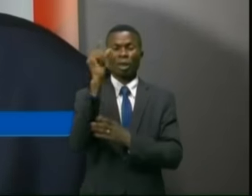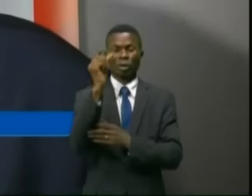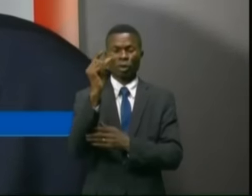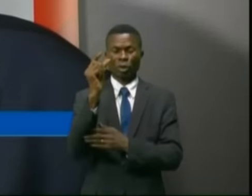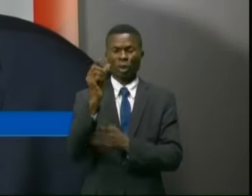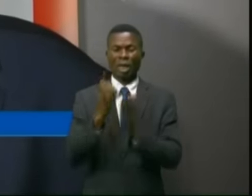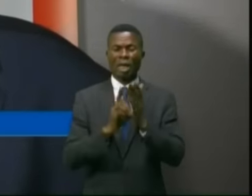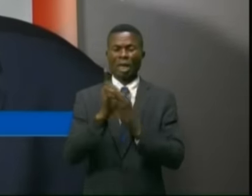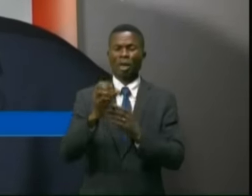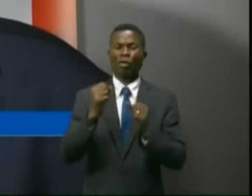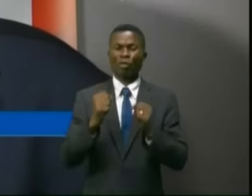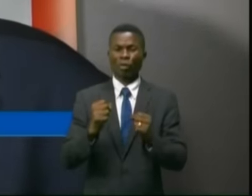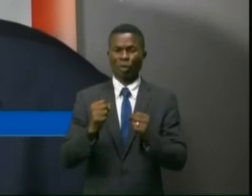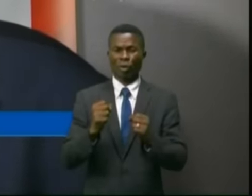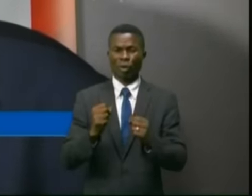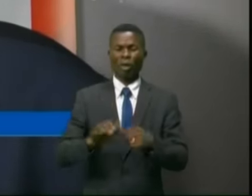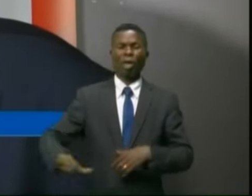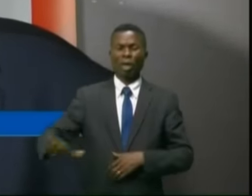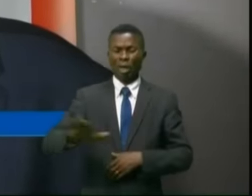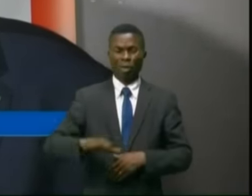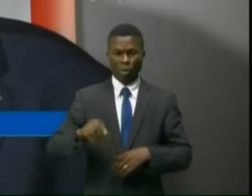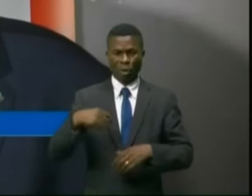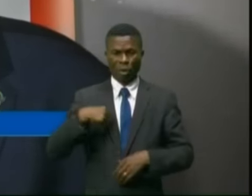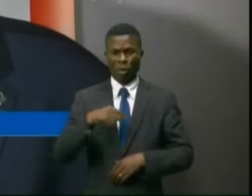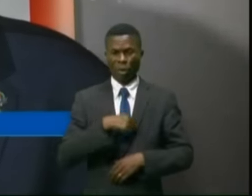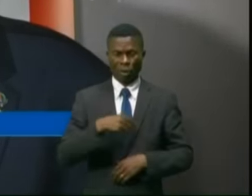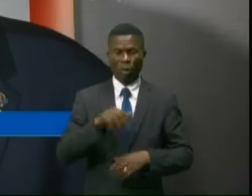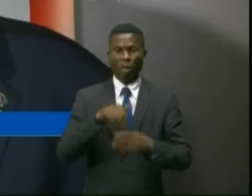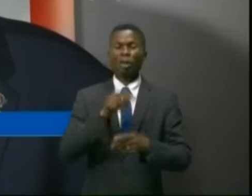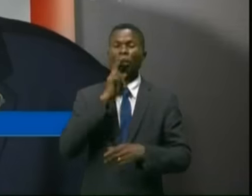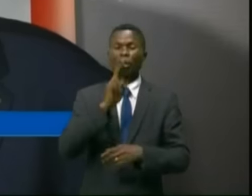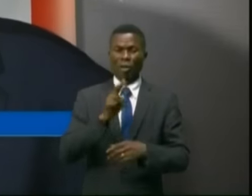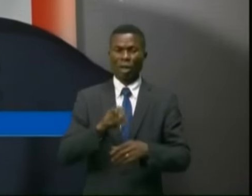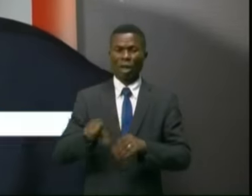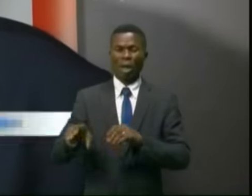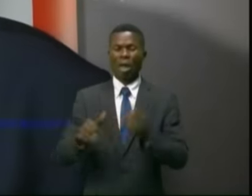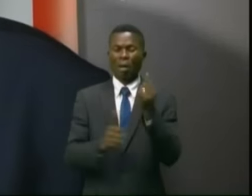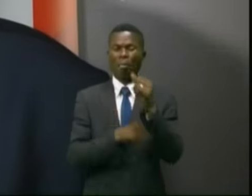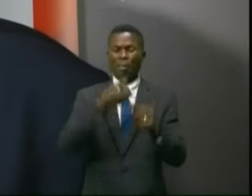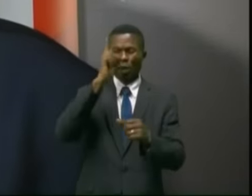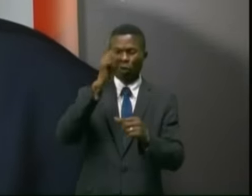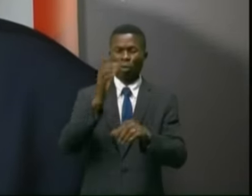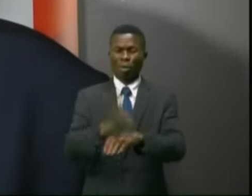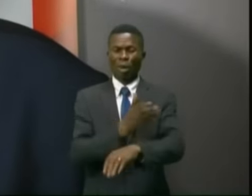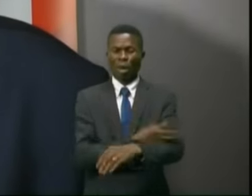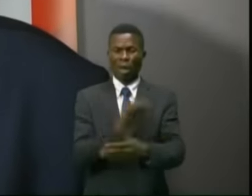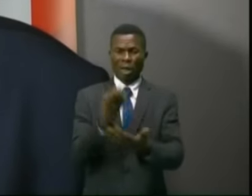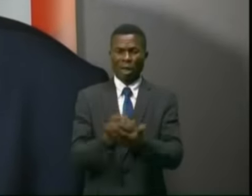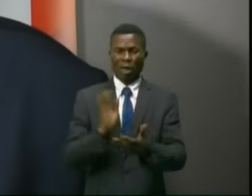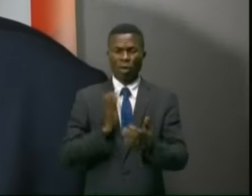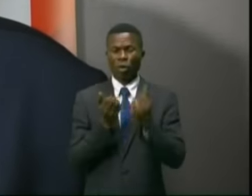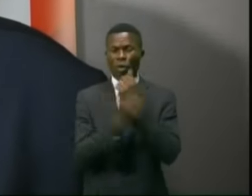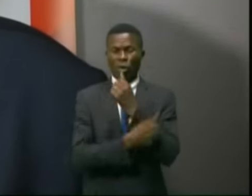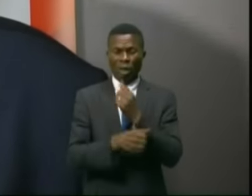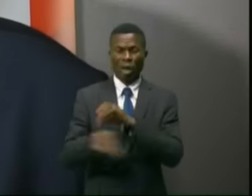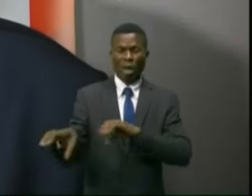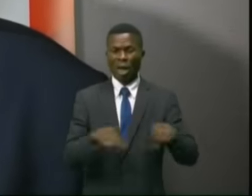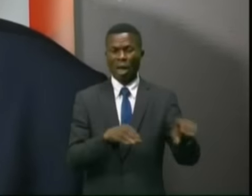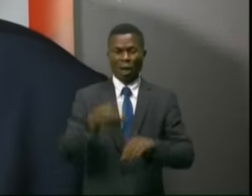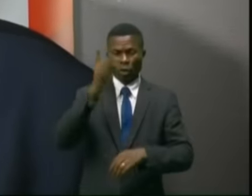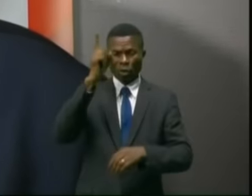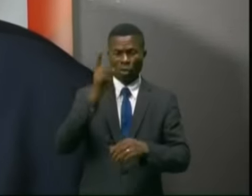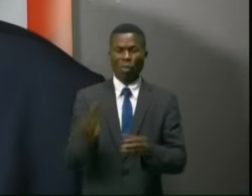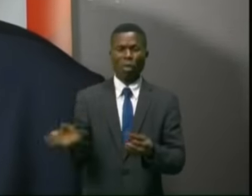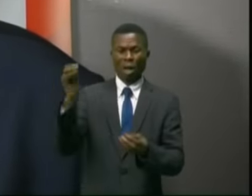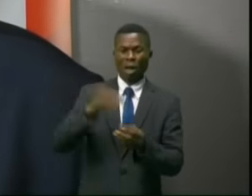contributeur au développement de notre pays. C'est en réalité l'acteur principal de la croissance économique de notre pays. C'est l'acteur principal de l